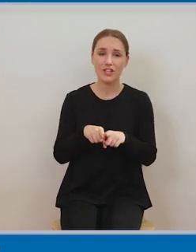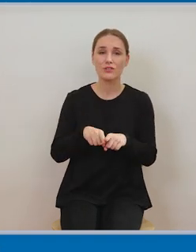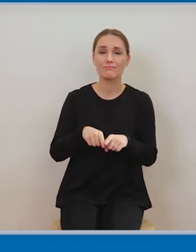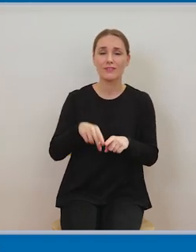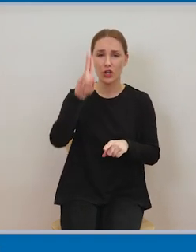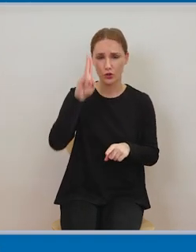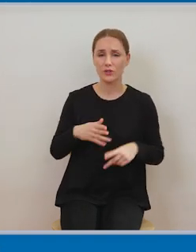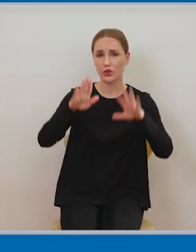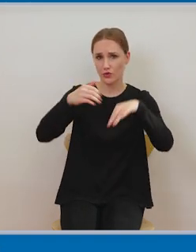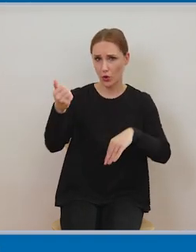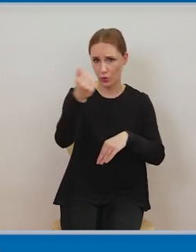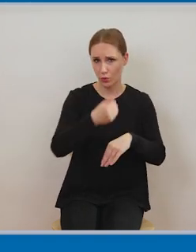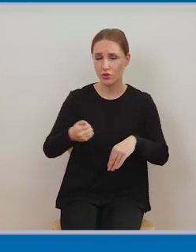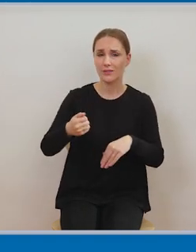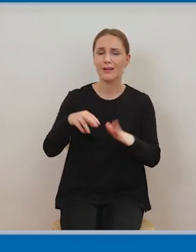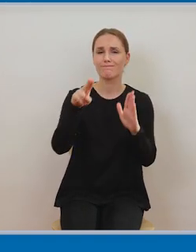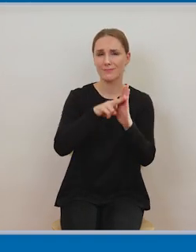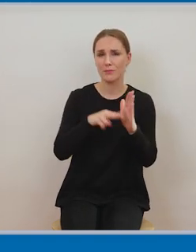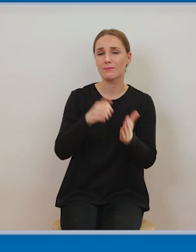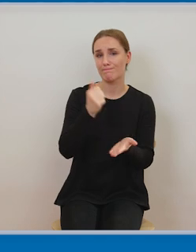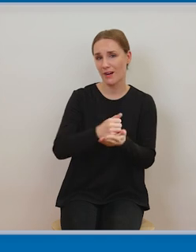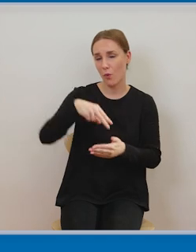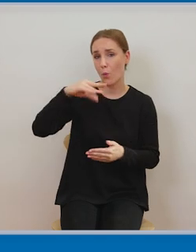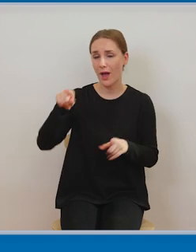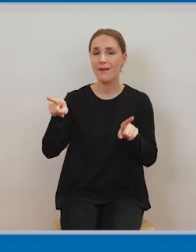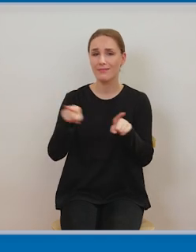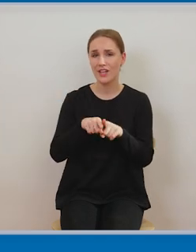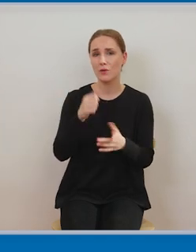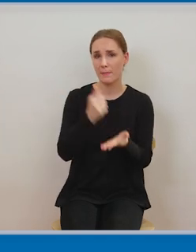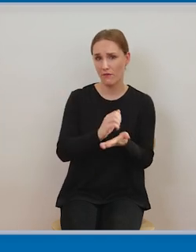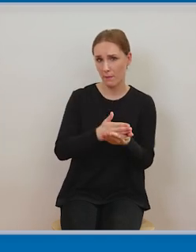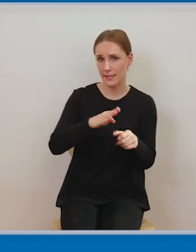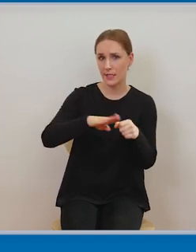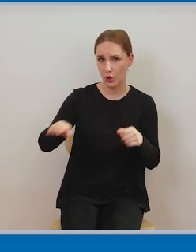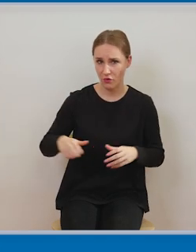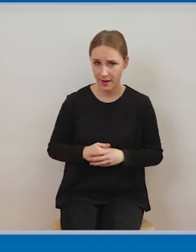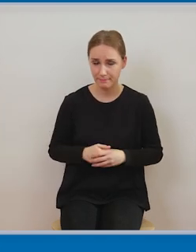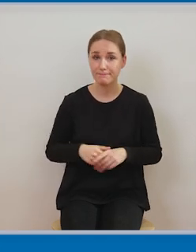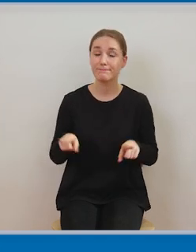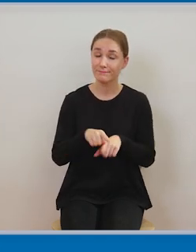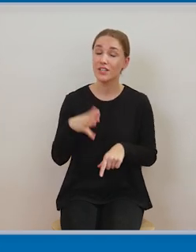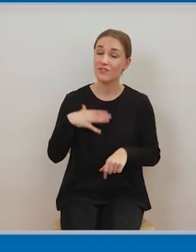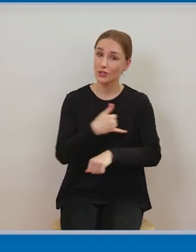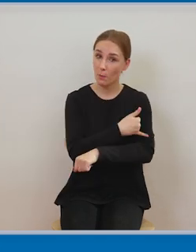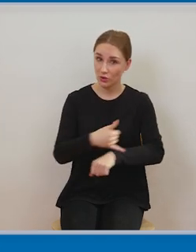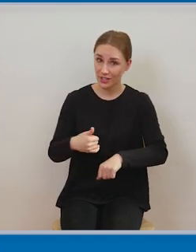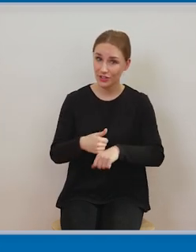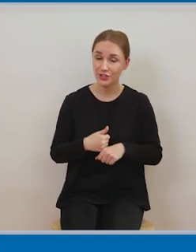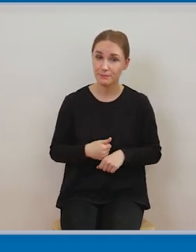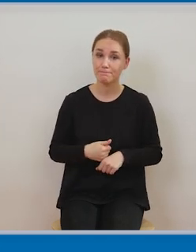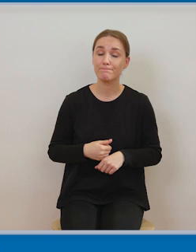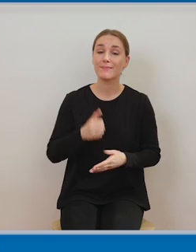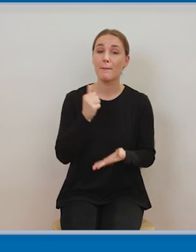podkreślić, że właśnie w prawie międzynarodowym oraz prawie unijnym przyjęto specjalne regulacje, które mają na celu umożliwienie